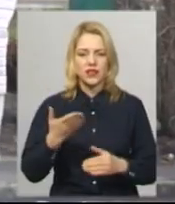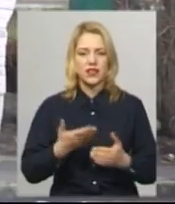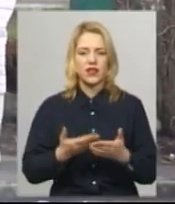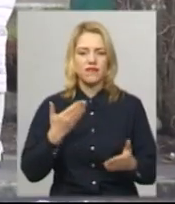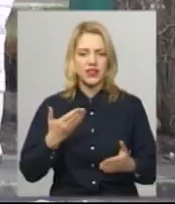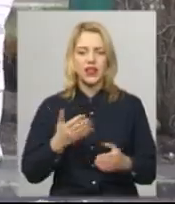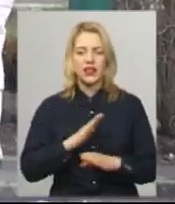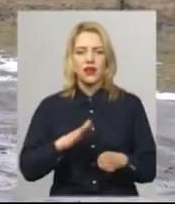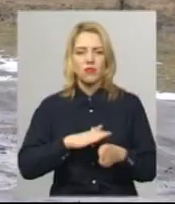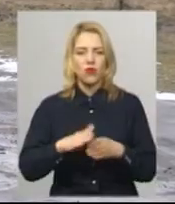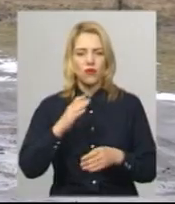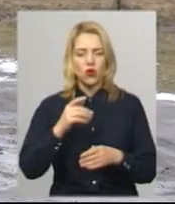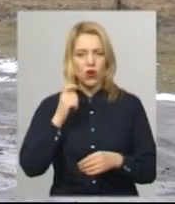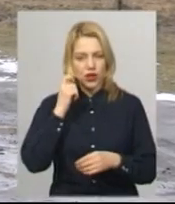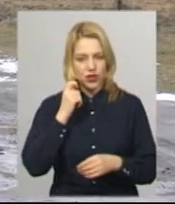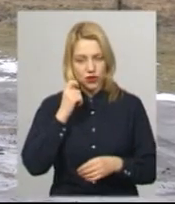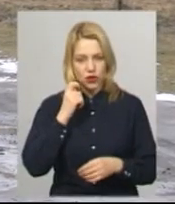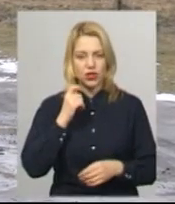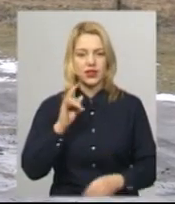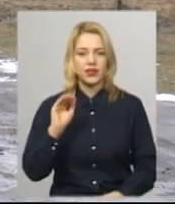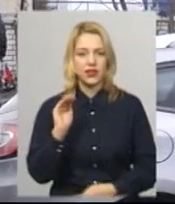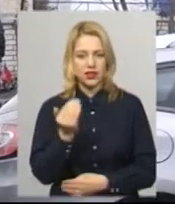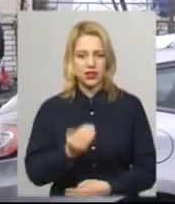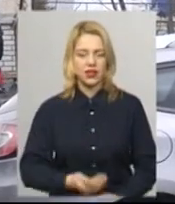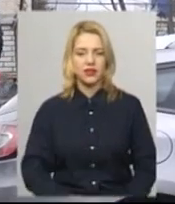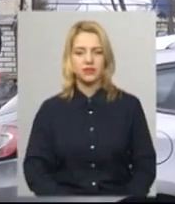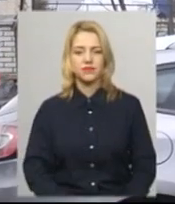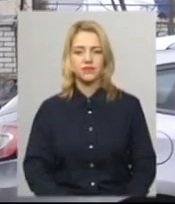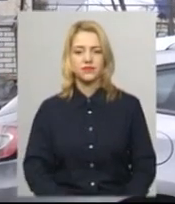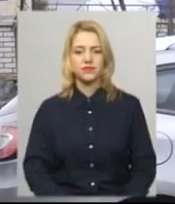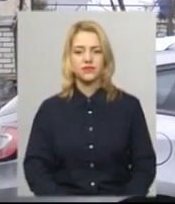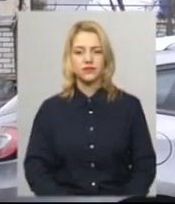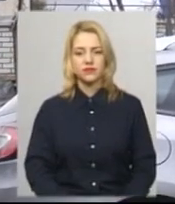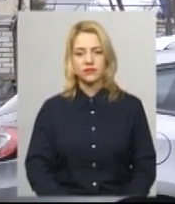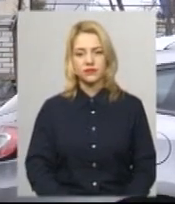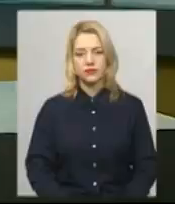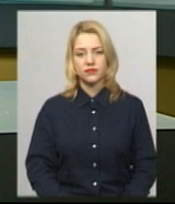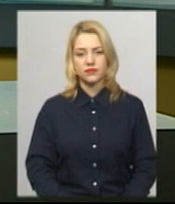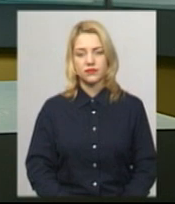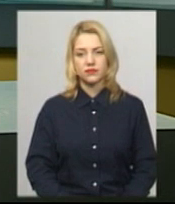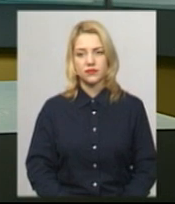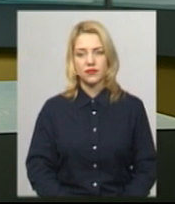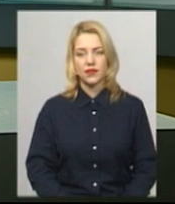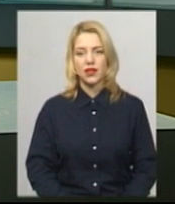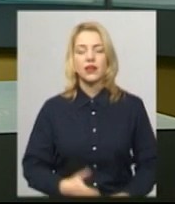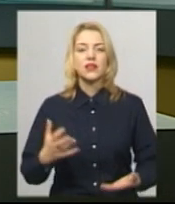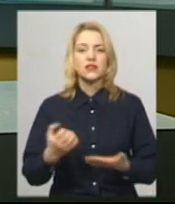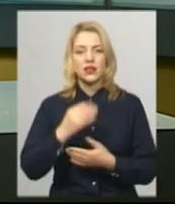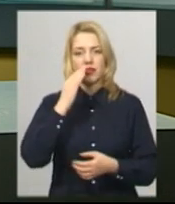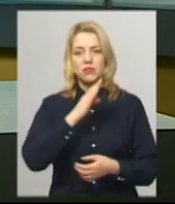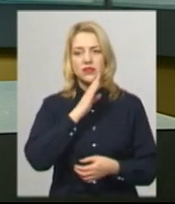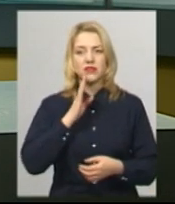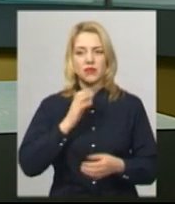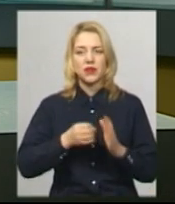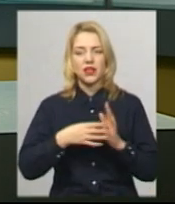дитини, каже Людмила Поліщук. Тетяна Ворожцова, Дем'ян Цегольник. Новини на Суспільному. Хмельниччина. Знайти батьків 15